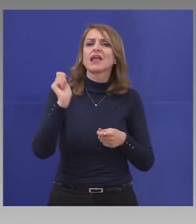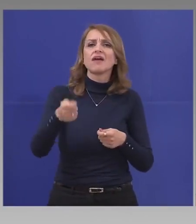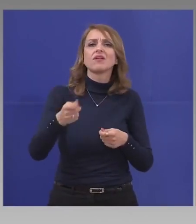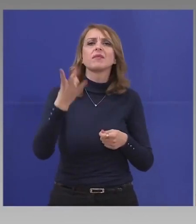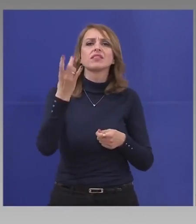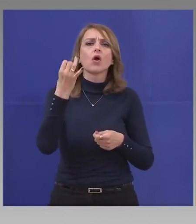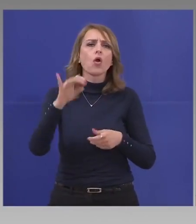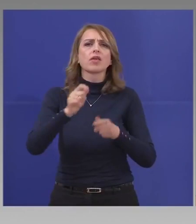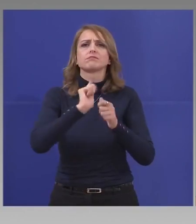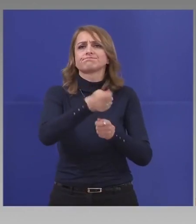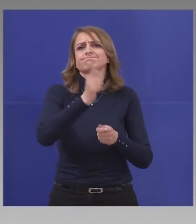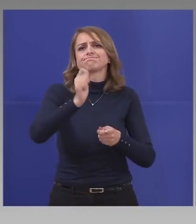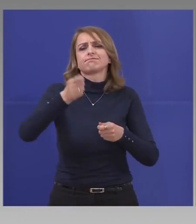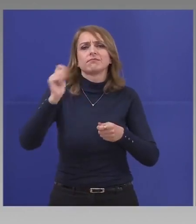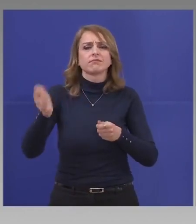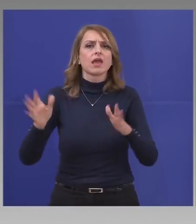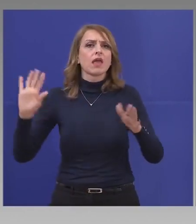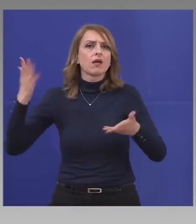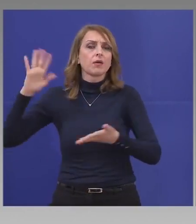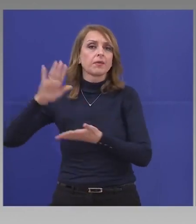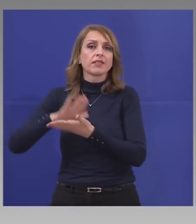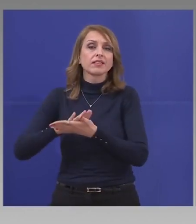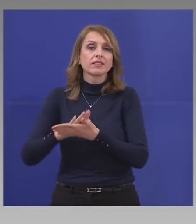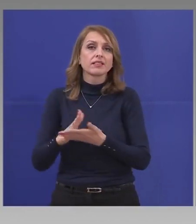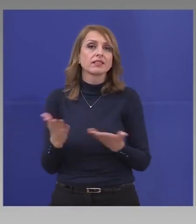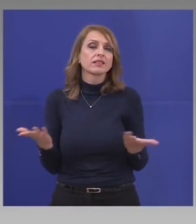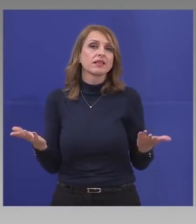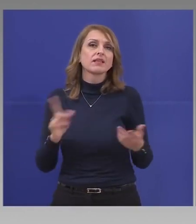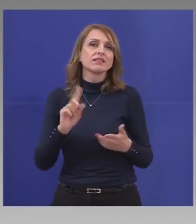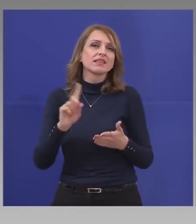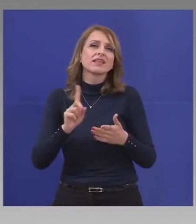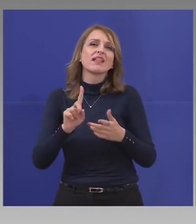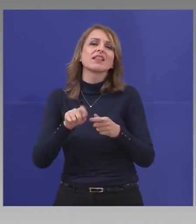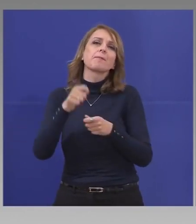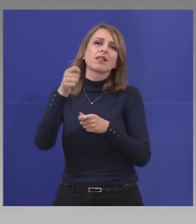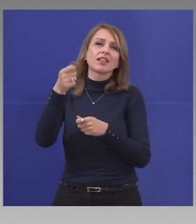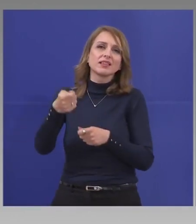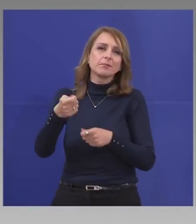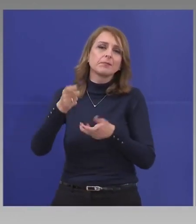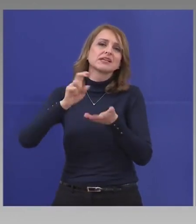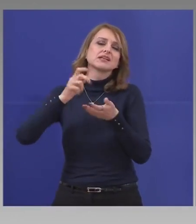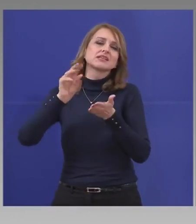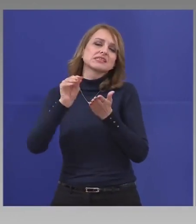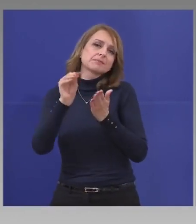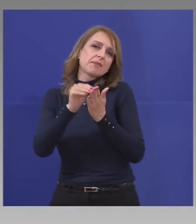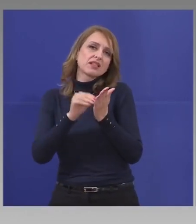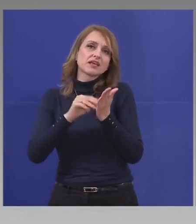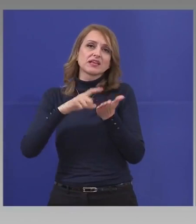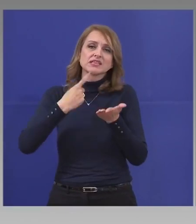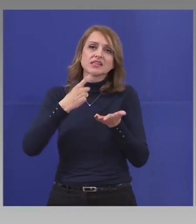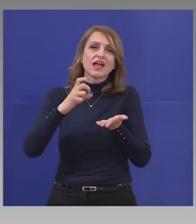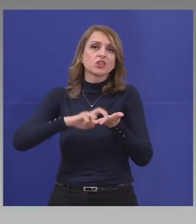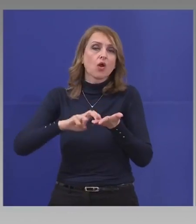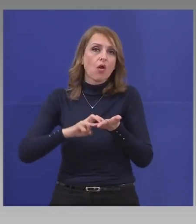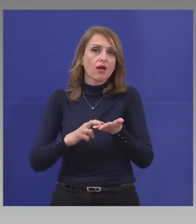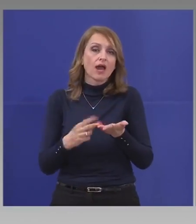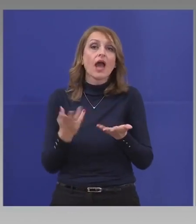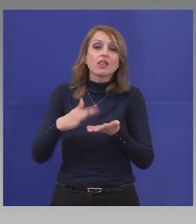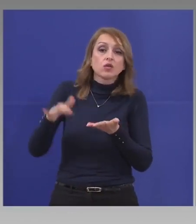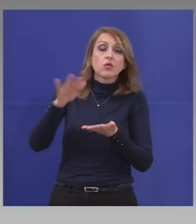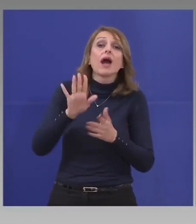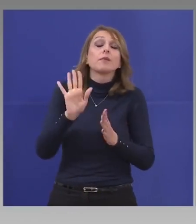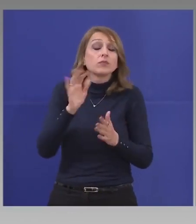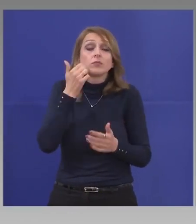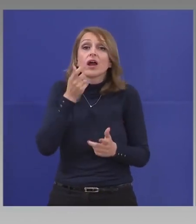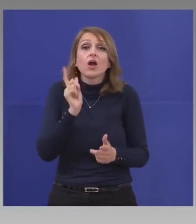и приключваме с всички популиски теми. Да не платим сметки за ток. Ами те ще се натрупат. Кой да